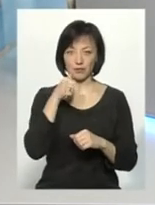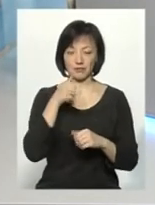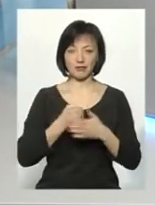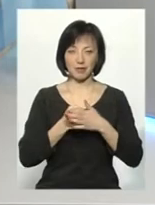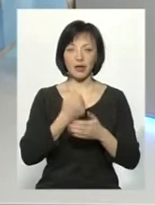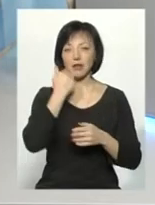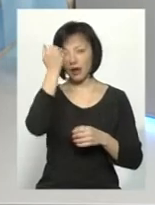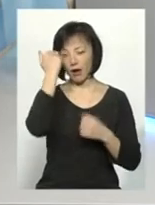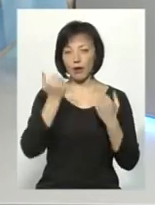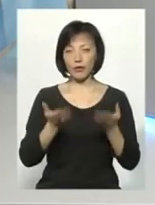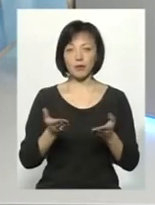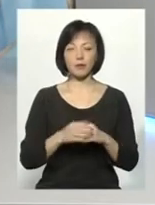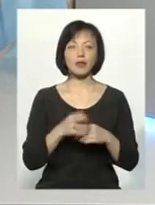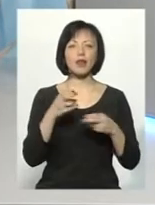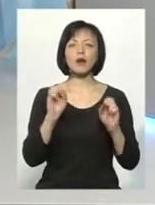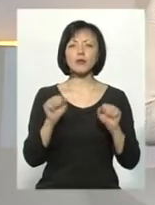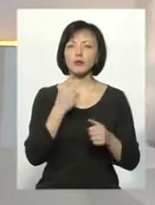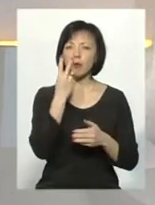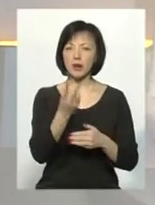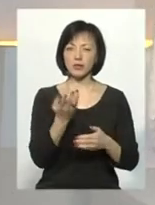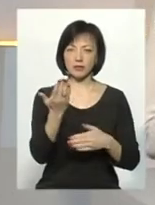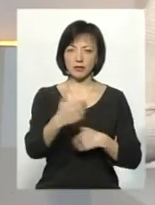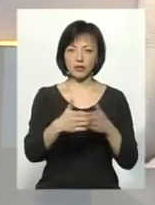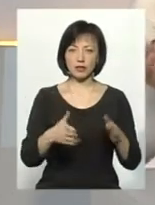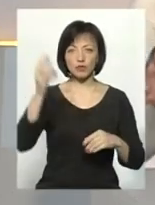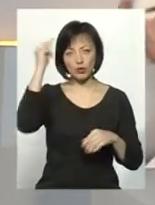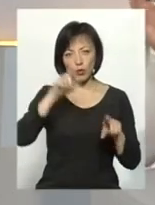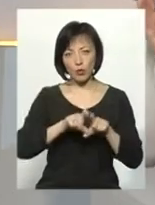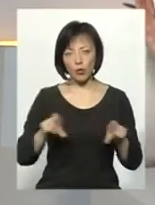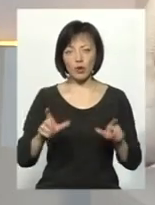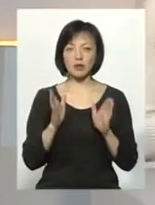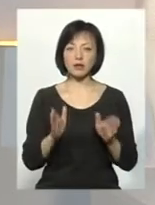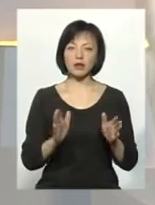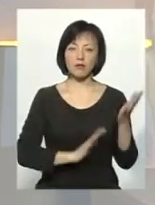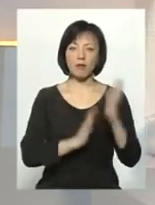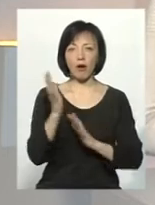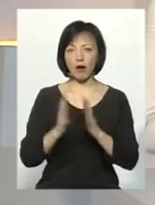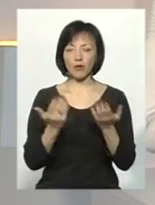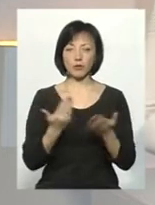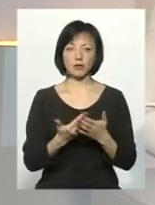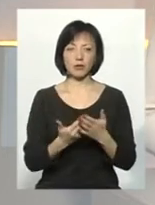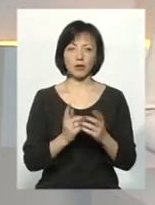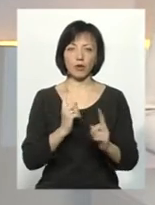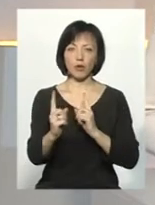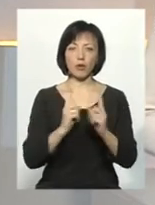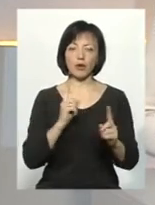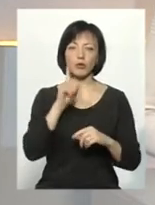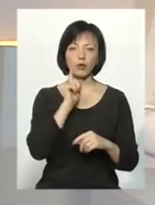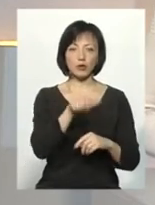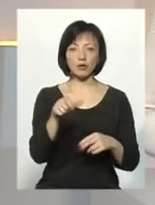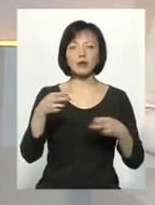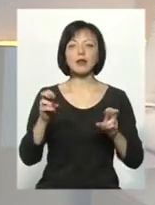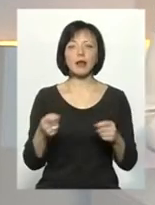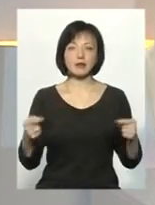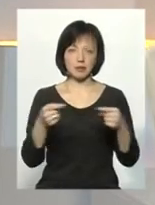Щороку дякуємо. Де можна побачити ваші скриньки? У школах? Чи тільки у парку ходять молоді люди? Де